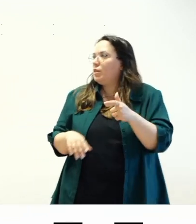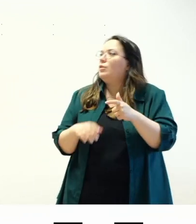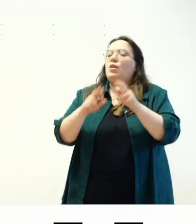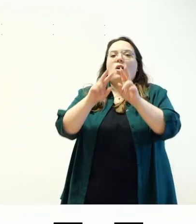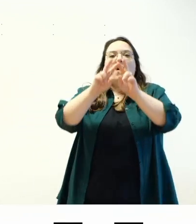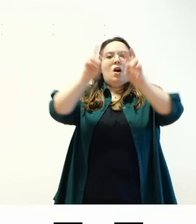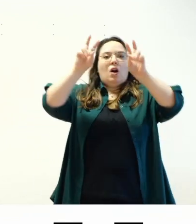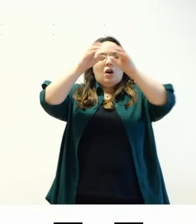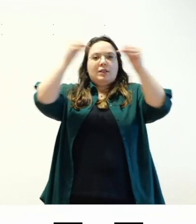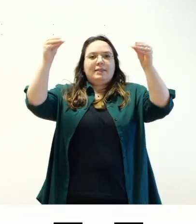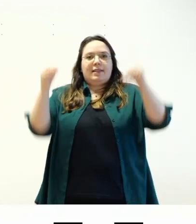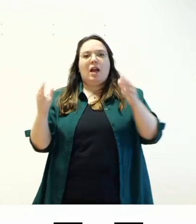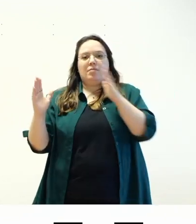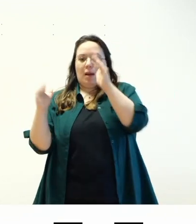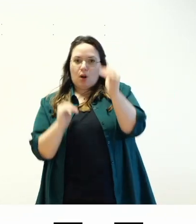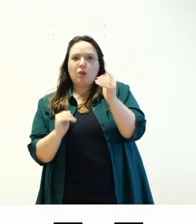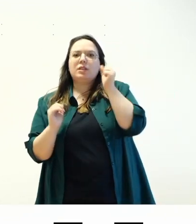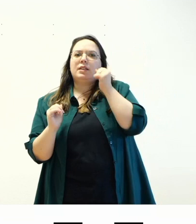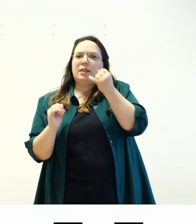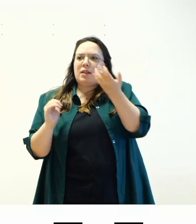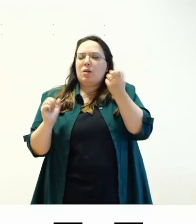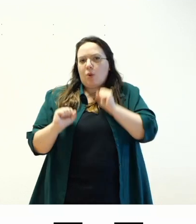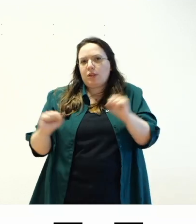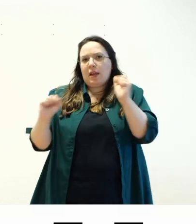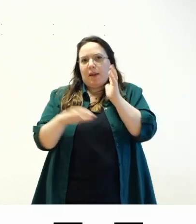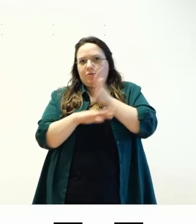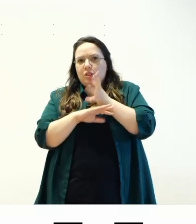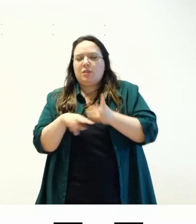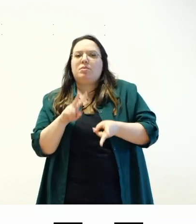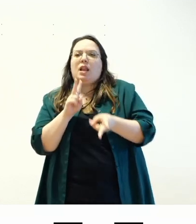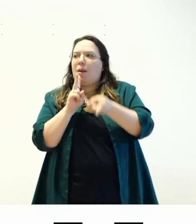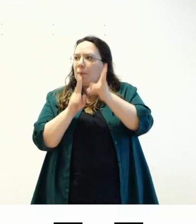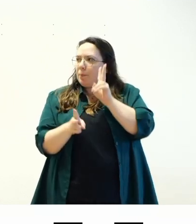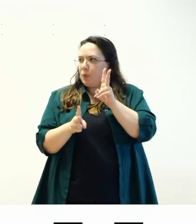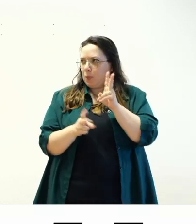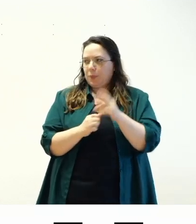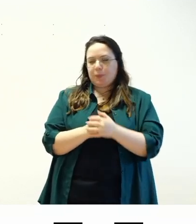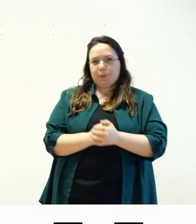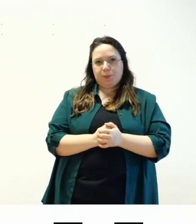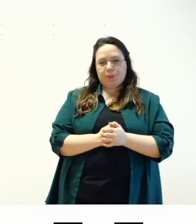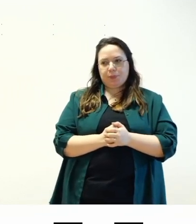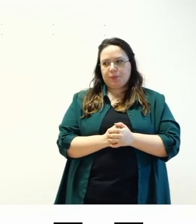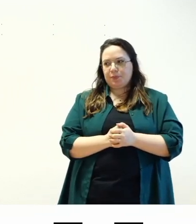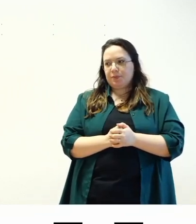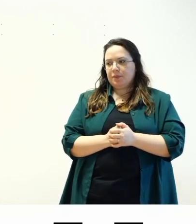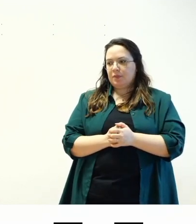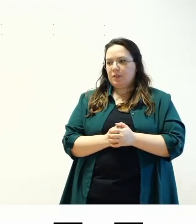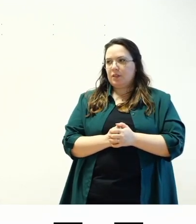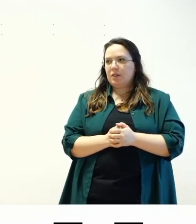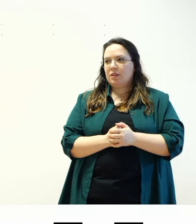potenzialmente può essere più accessibile rispetto a un tema tra virgolette classico un tema classico